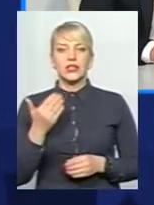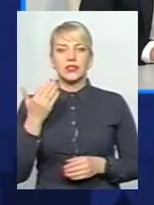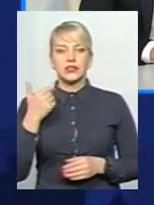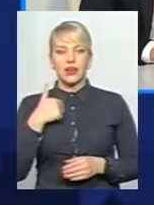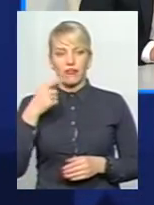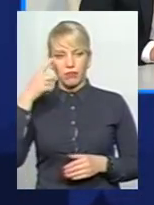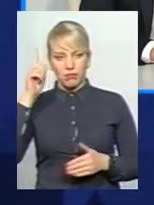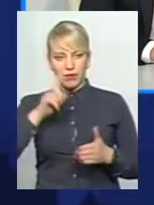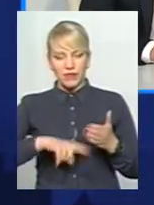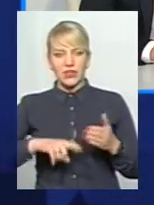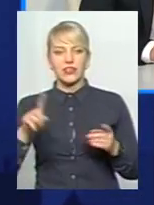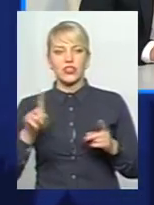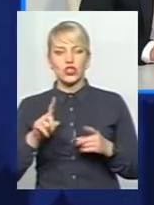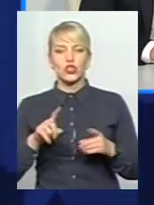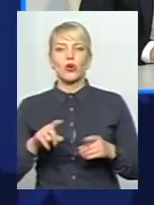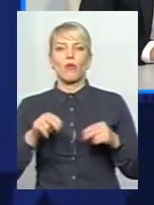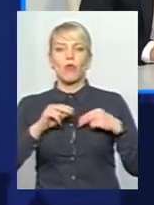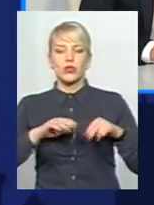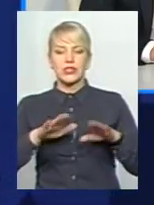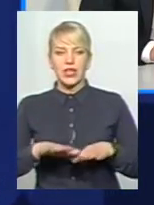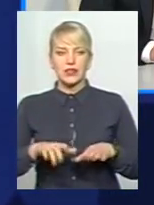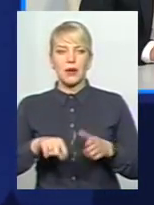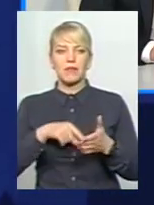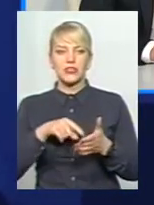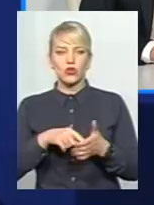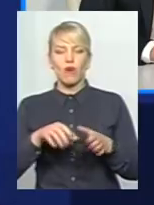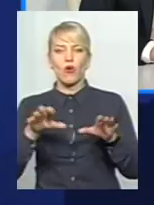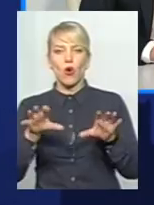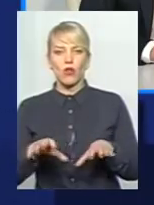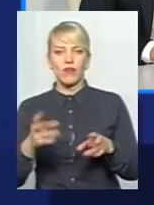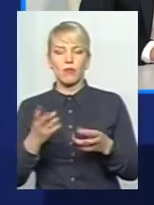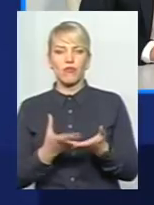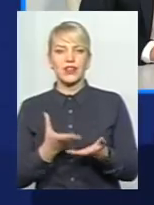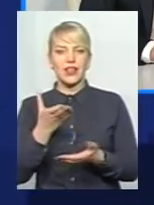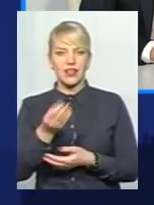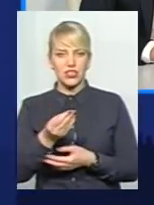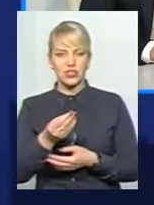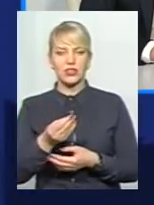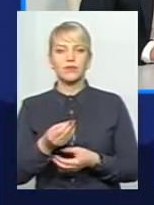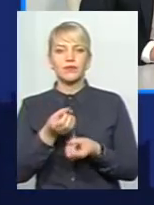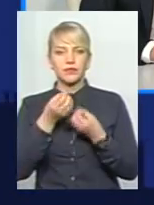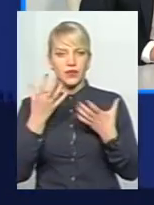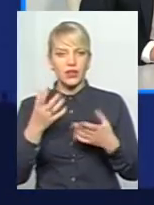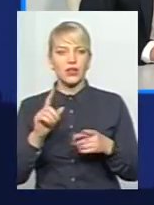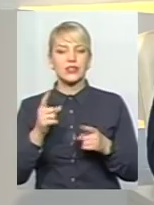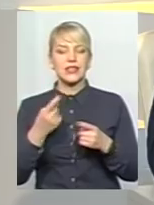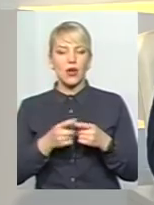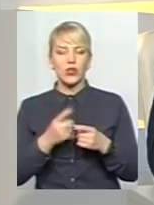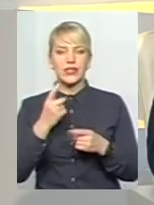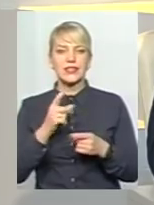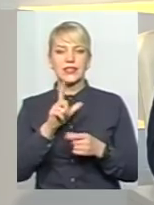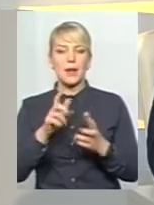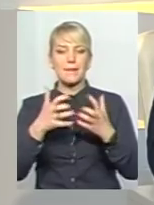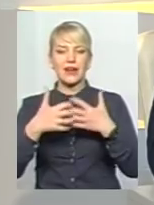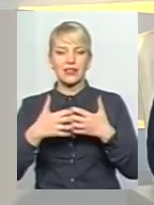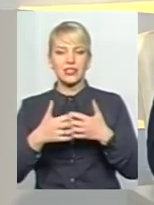я впевнений, що посада міського голови, який будь-яку іншу посадовця має оплачуватись належним чином, тому що це, напевно, один з механізмів,